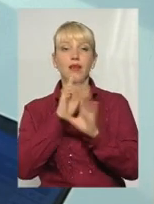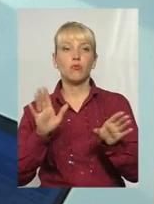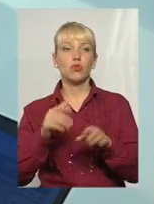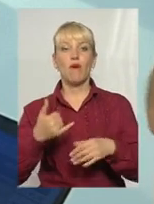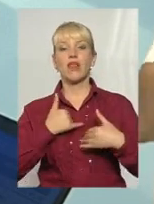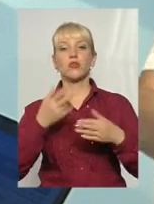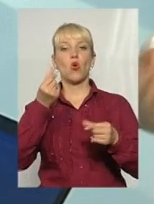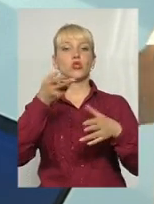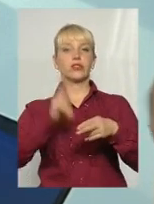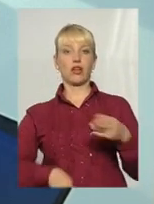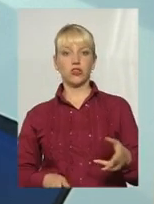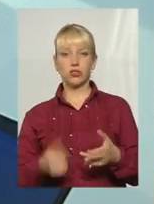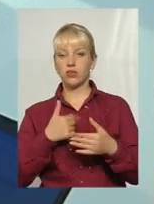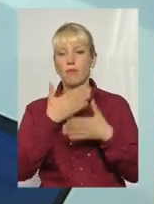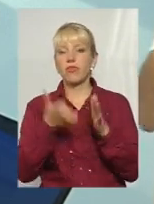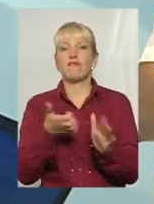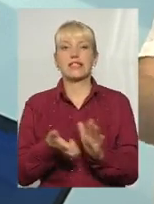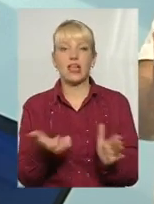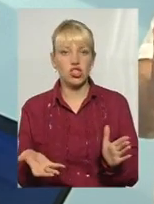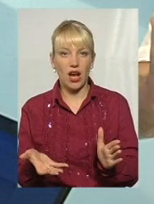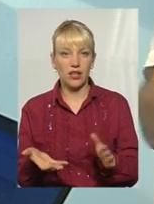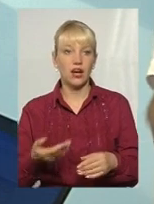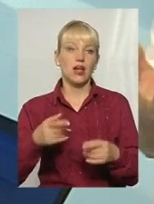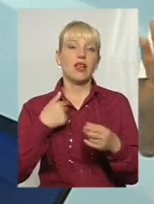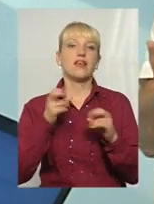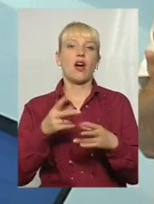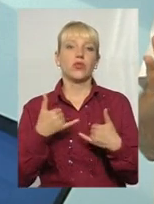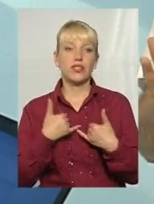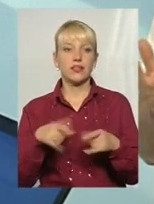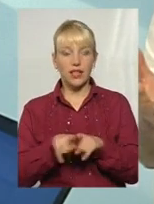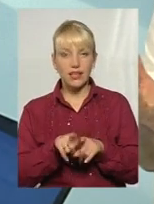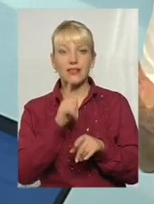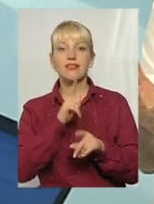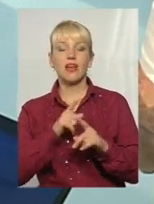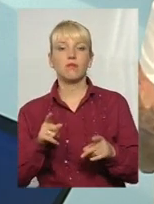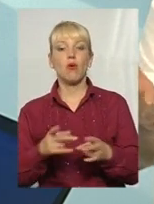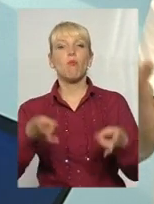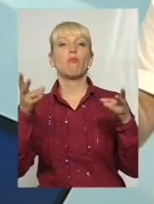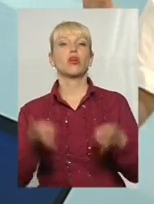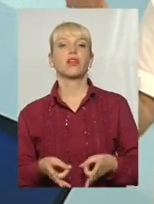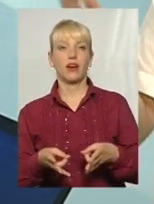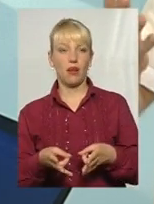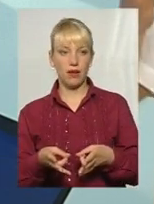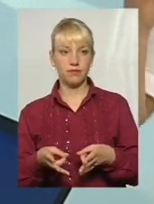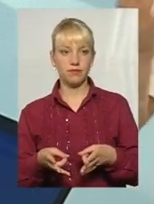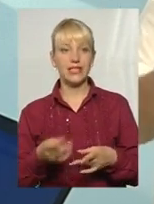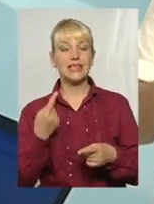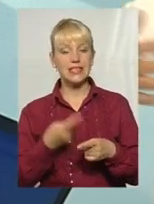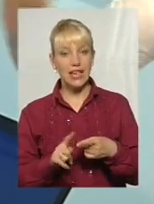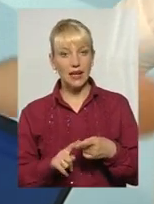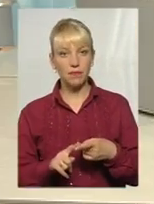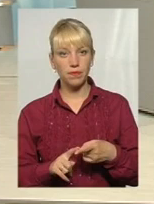закінчились гроші, нам не вистачає. В нас, знаєте, в нас такий термін «потреба». Знаєте, потреба – це